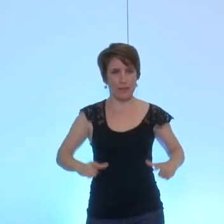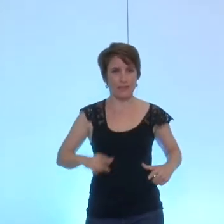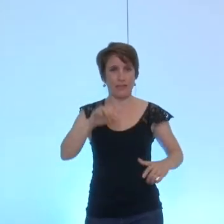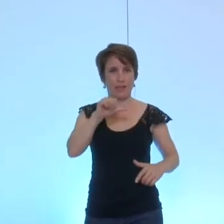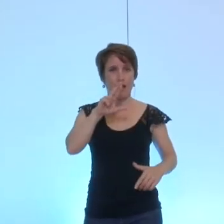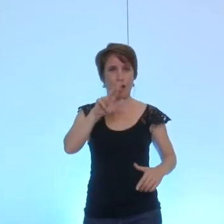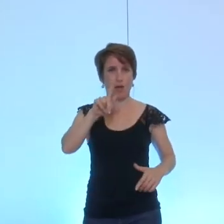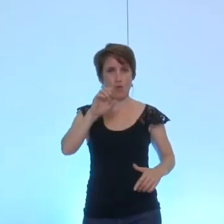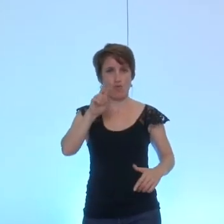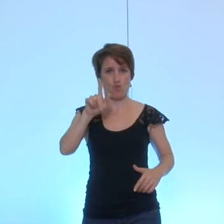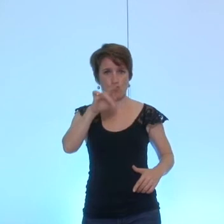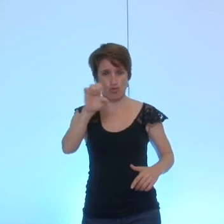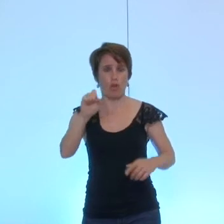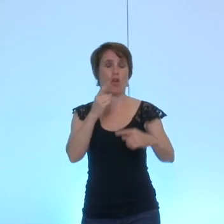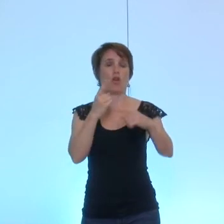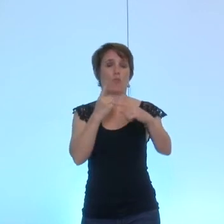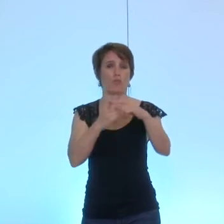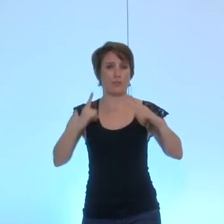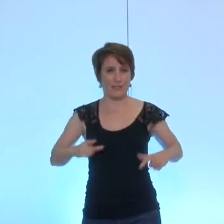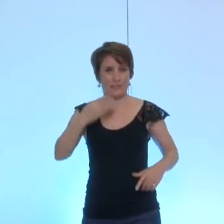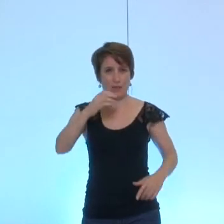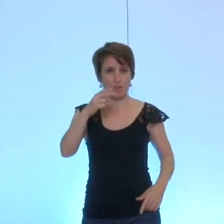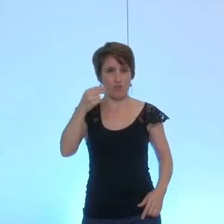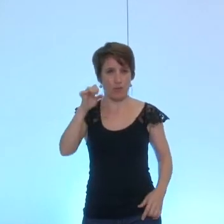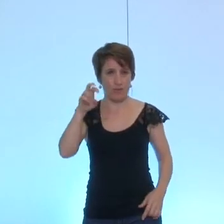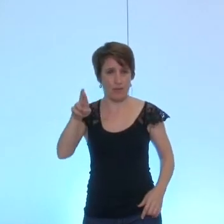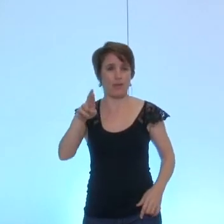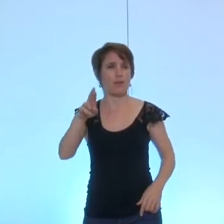Mounier pour 2014-2015 et 2016